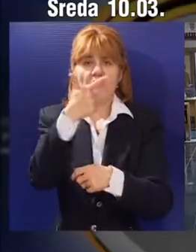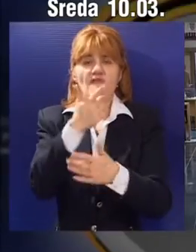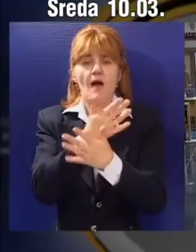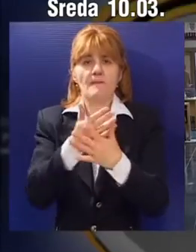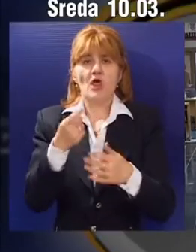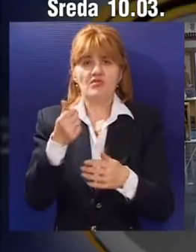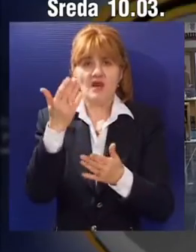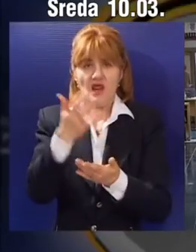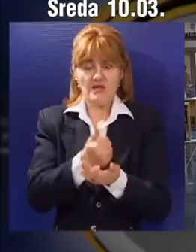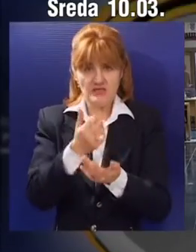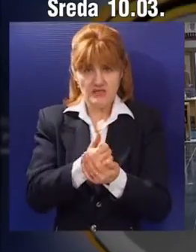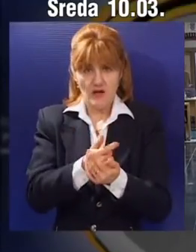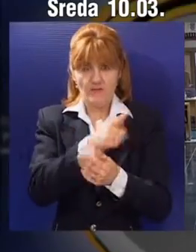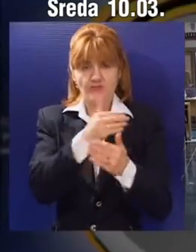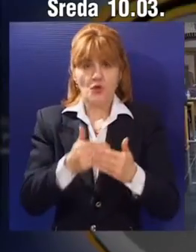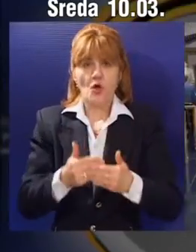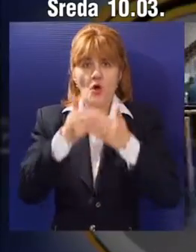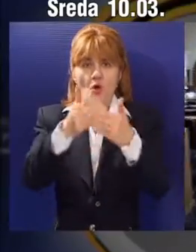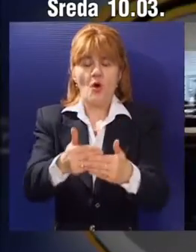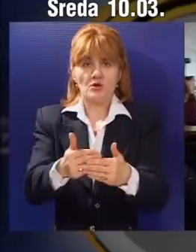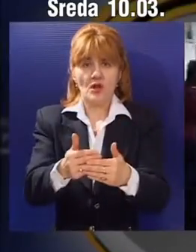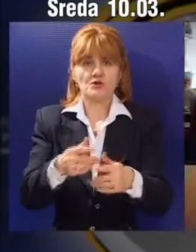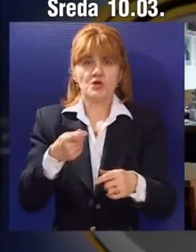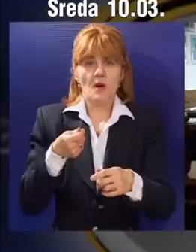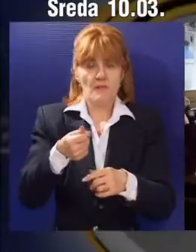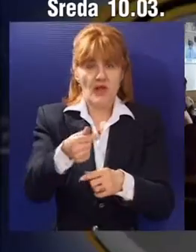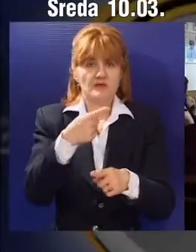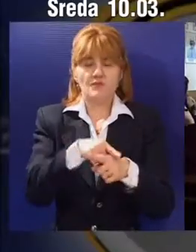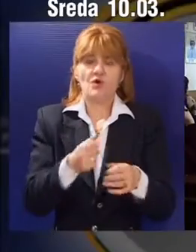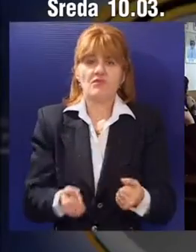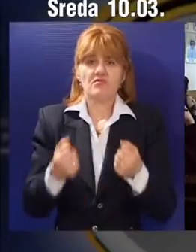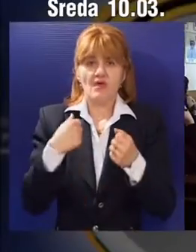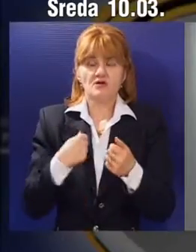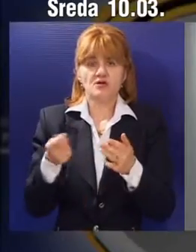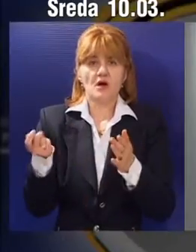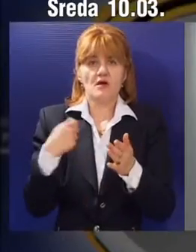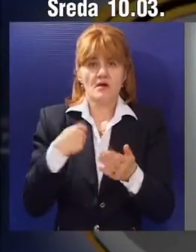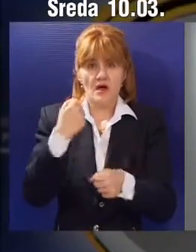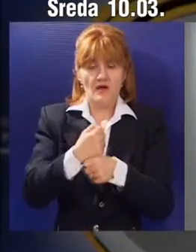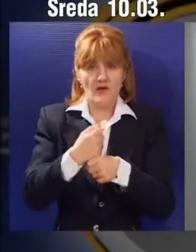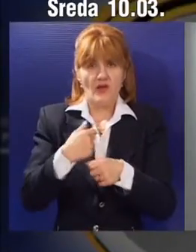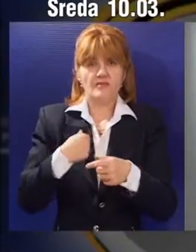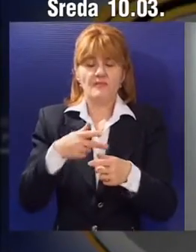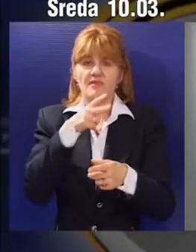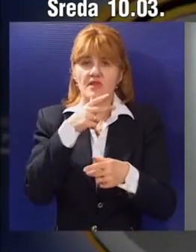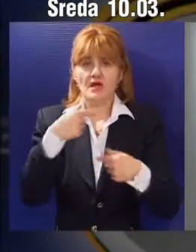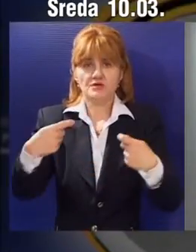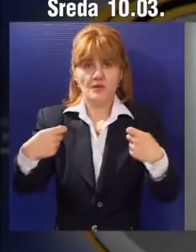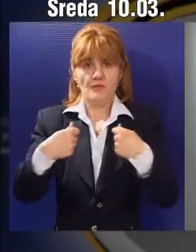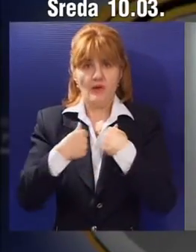njegovom poslovanju predstavlja odloženo plaćanje i teška naplativost usluga koje on pruža. Veoma teška je za nas početnike,